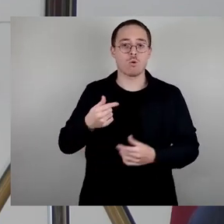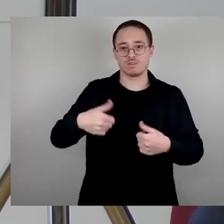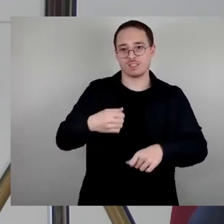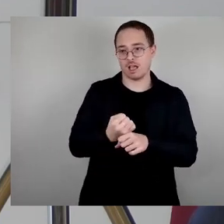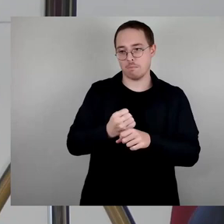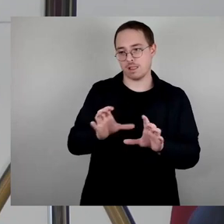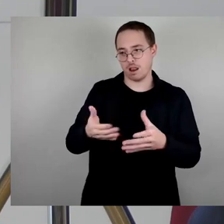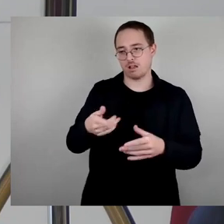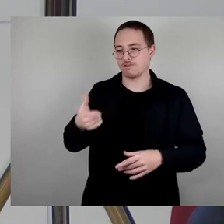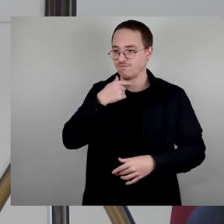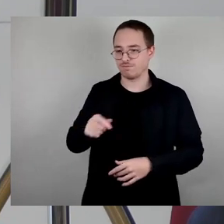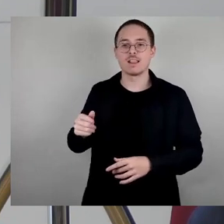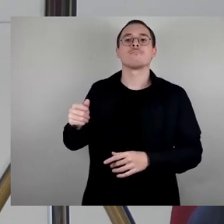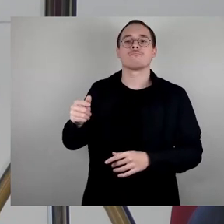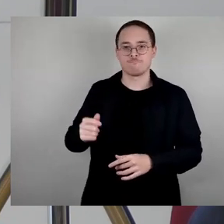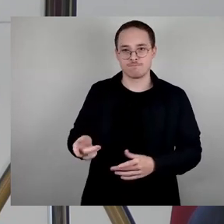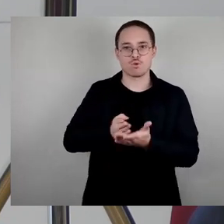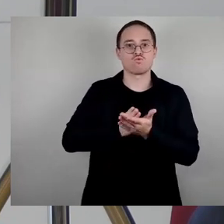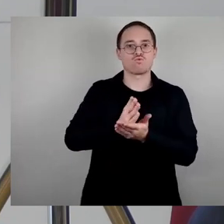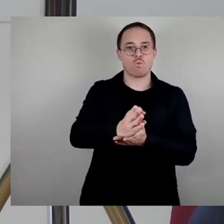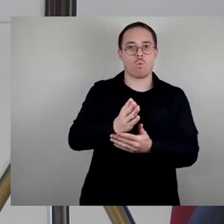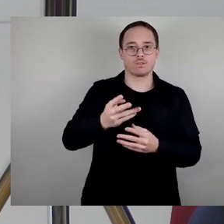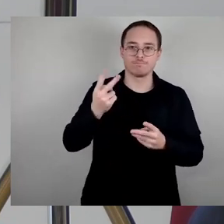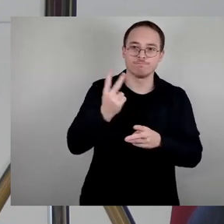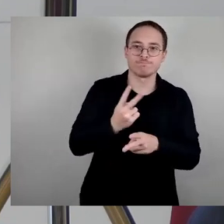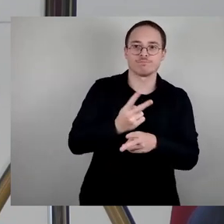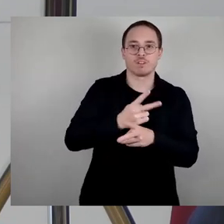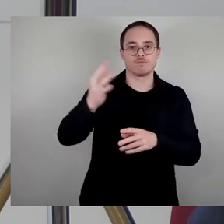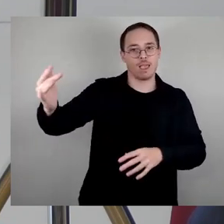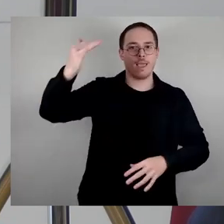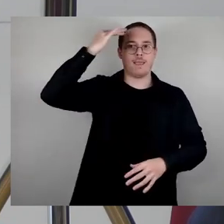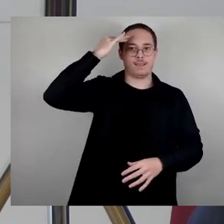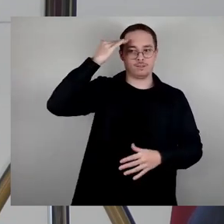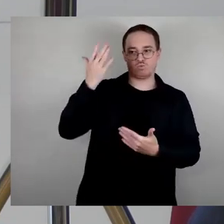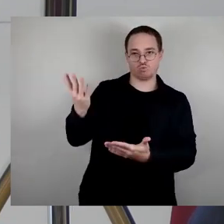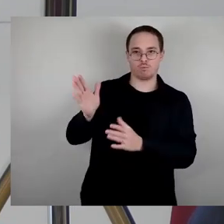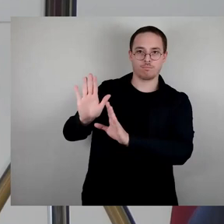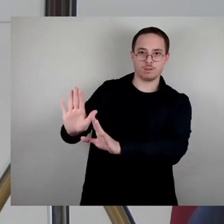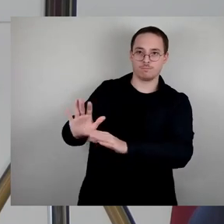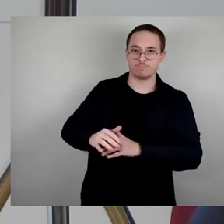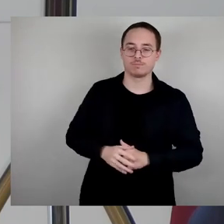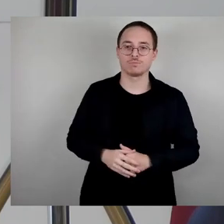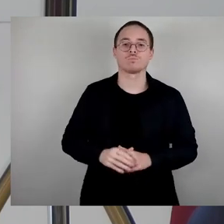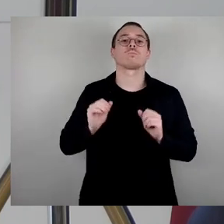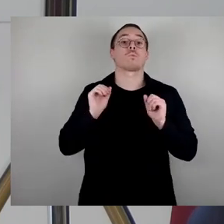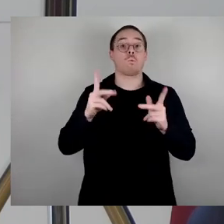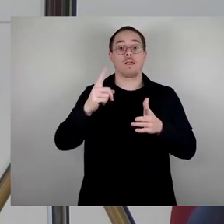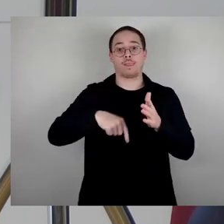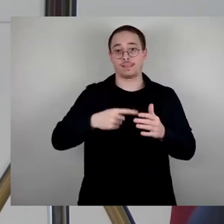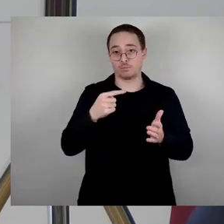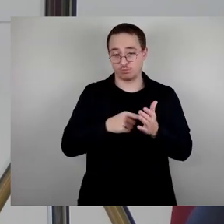Meine Damen und Herren, lassen Sie mich abschließend noch auf die weitere Bearbeitung des Themas Altmarktes zu sprechen kommen,